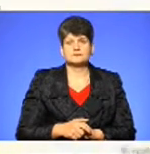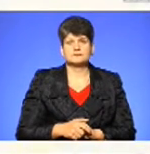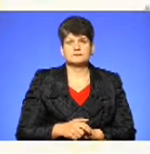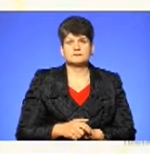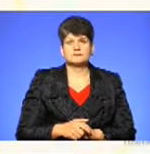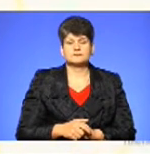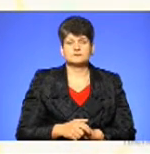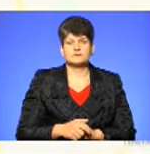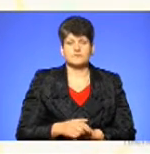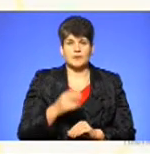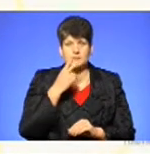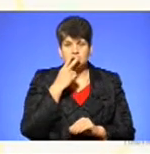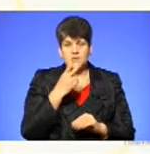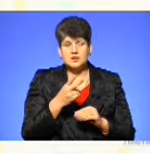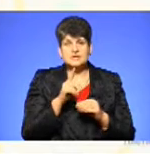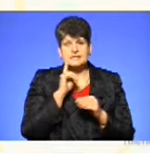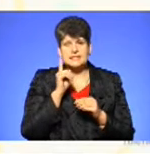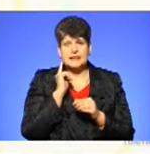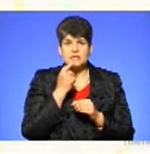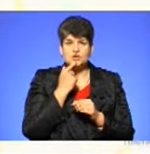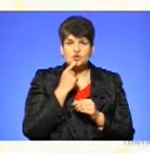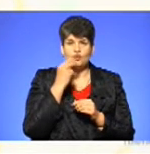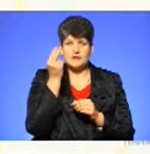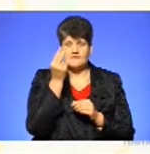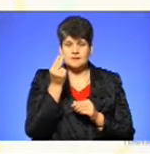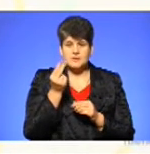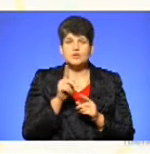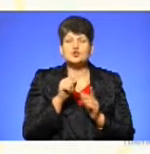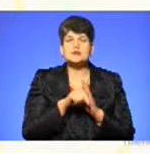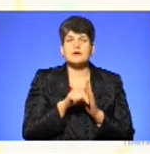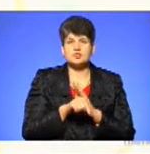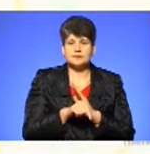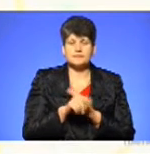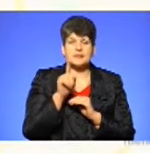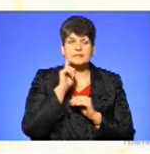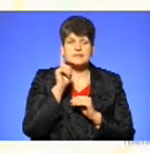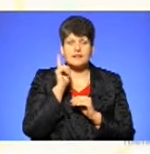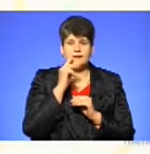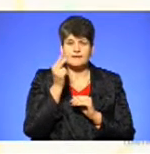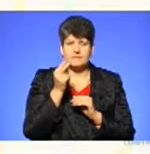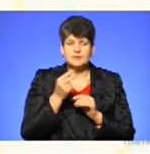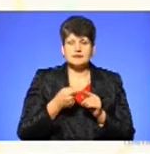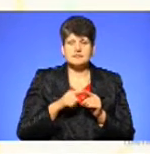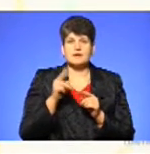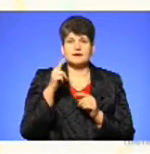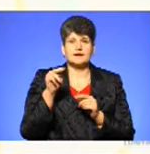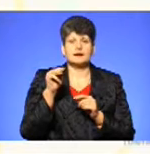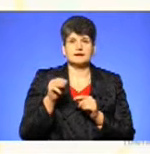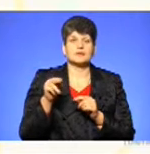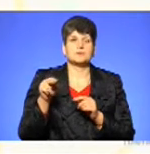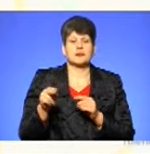От ми бачимо зелені і червоні відмітки. Що вони означають? Зелені відмітки – це ДТП є